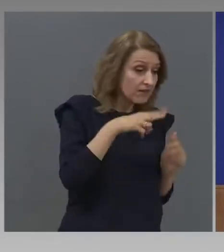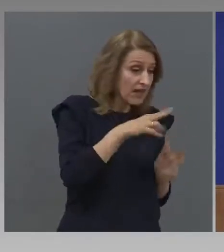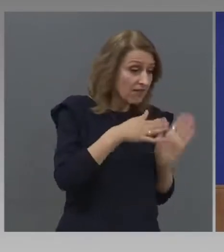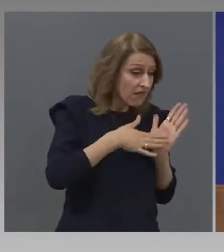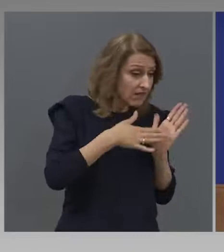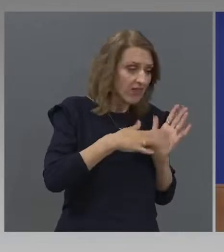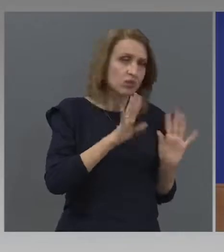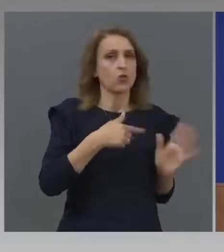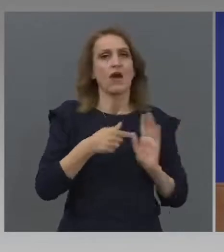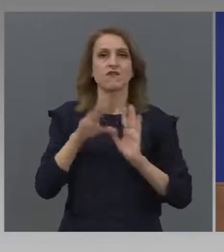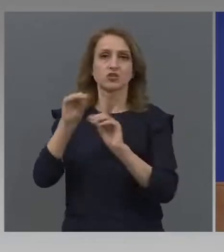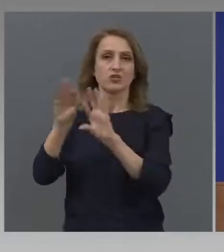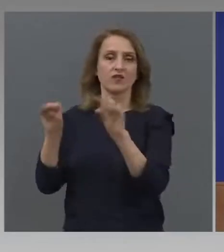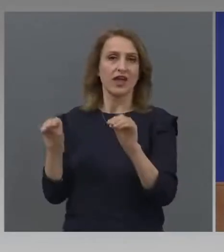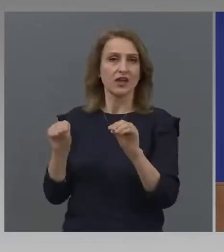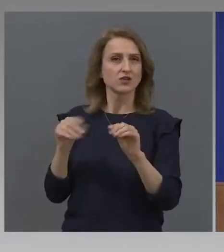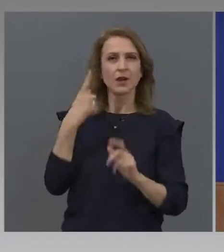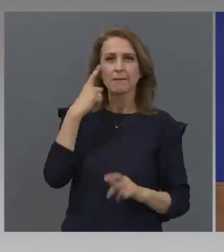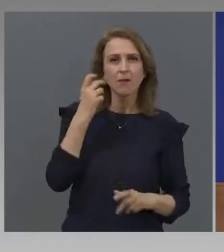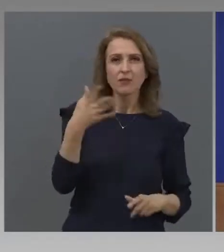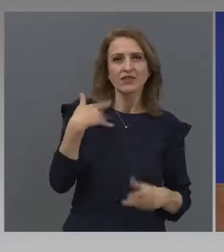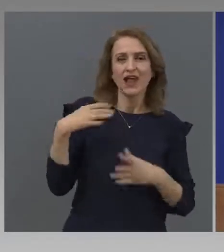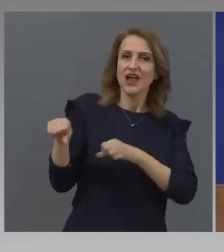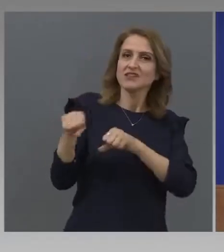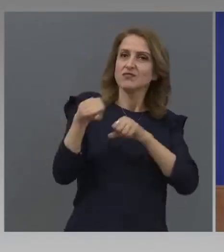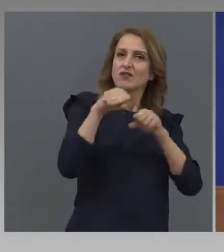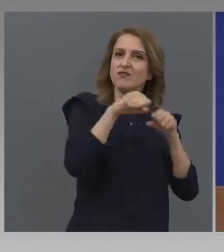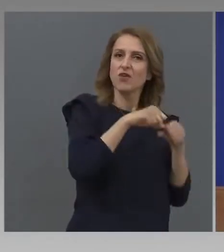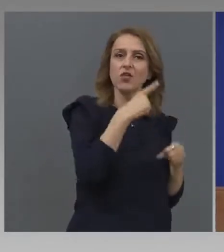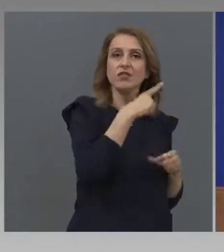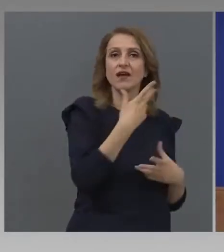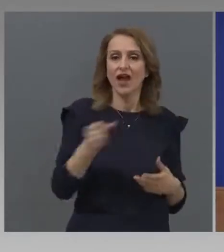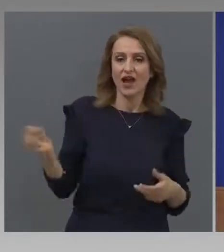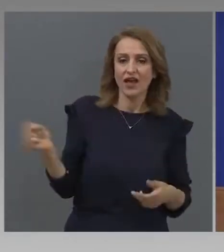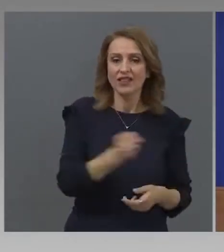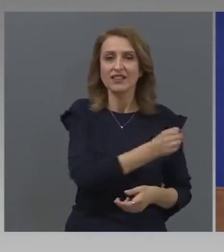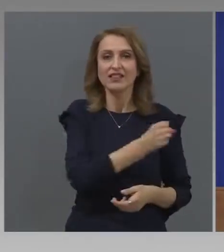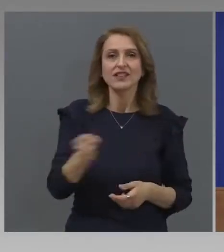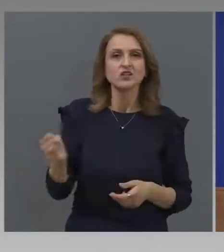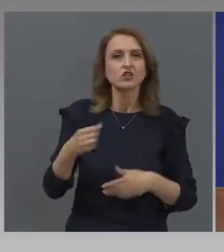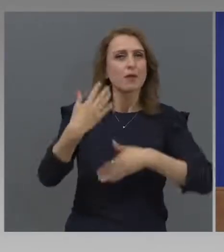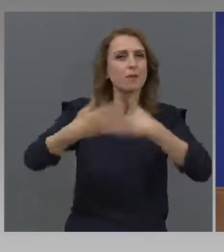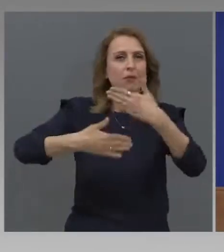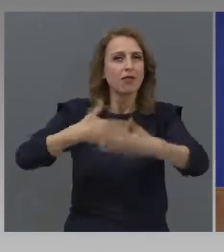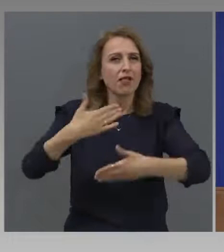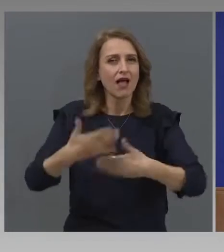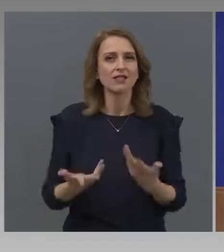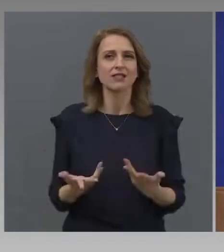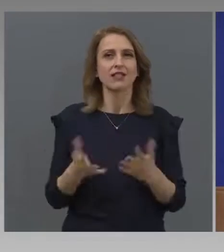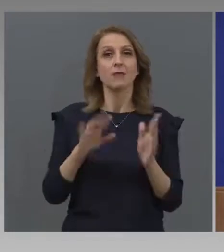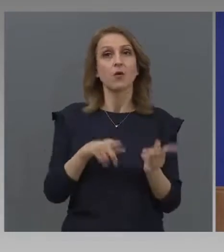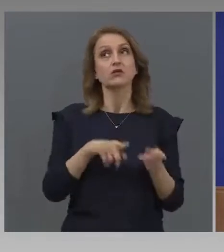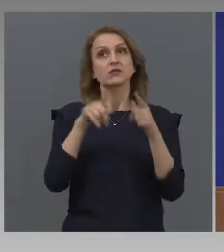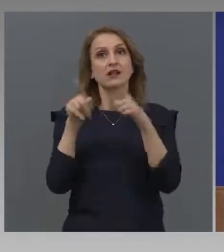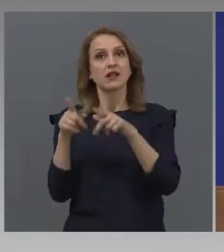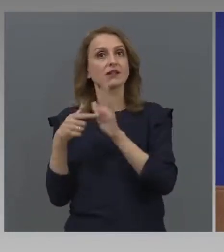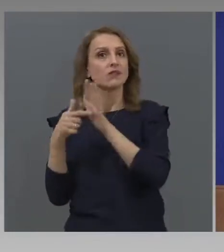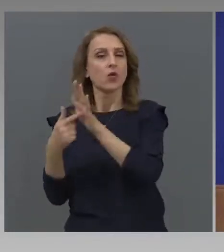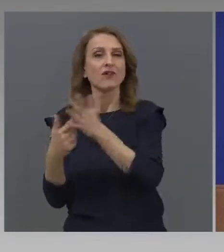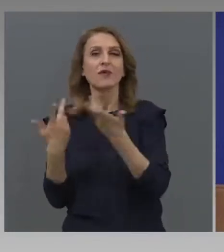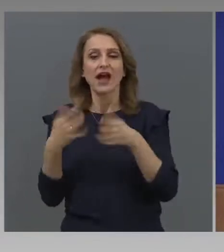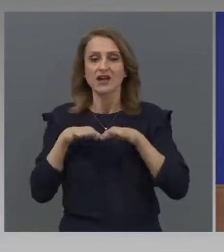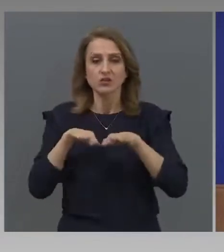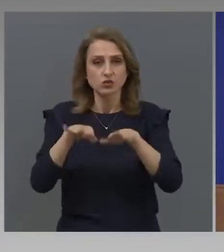Помните ли, първо ви водих тъкачници, да покажаме как се тъче плата, после в шивачници, и да ви покажаме как се шие.